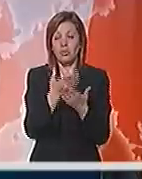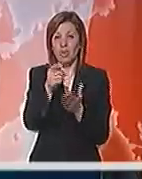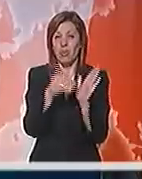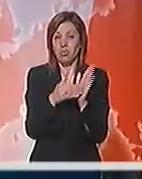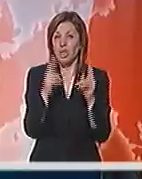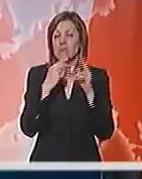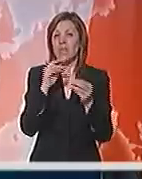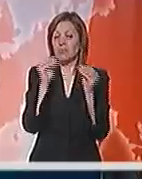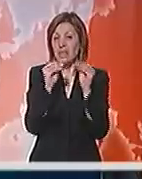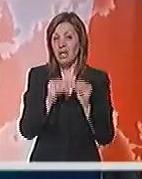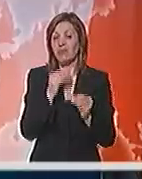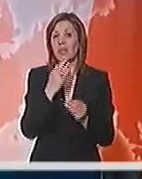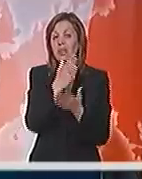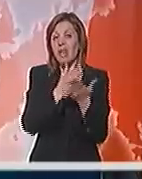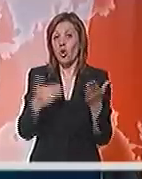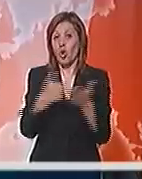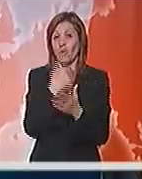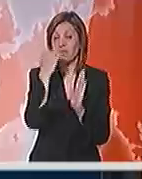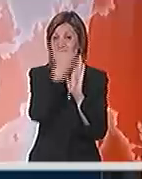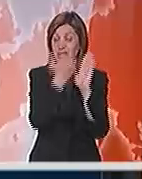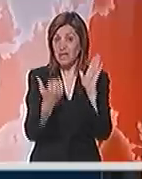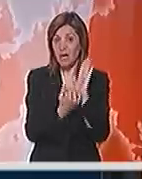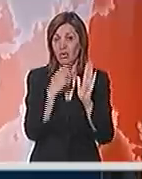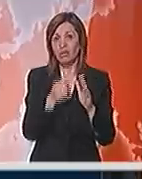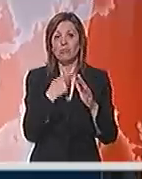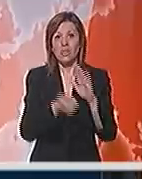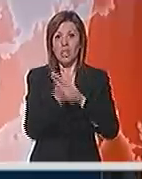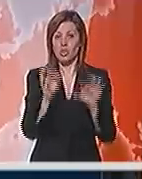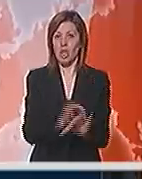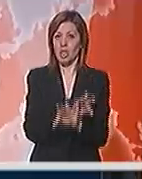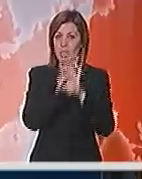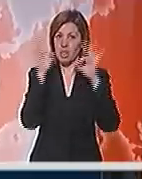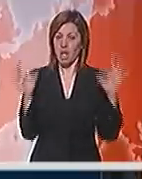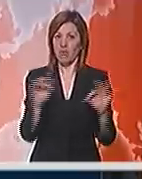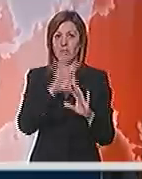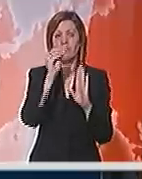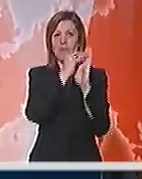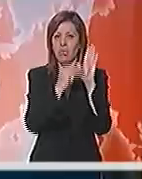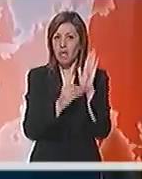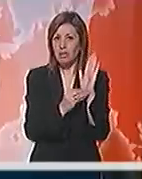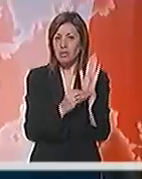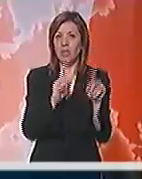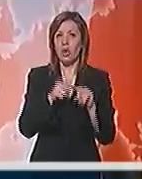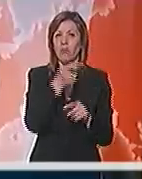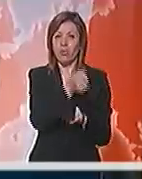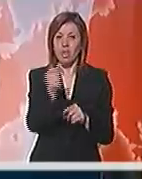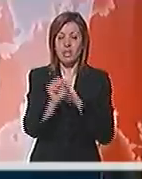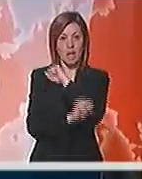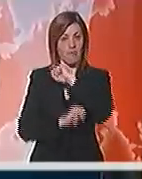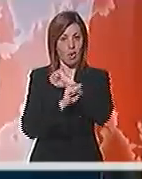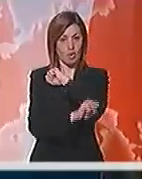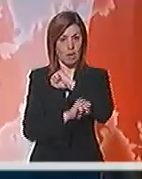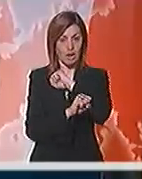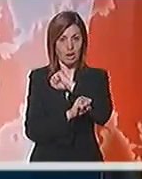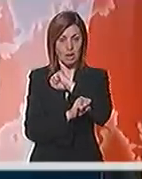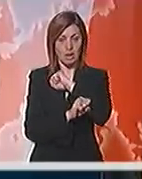bude sastavljeno deo novog zakona, kada zakon bude usvojen, izreći javno, sa svim podacima vezani za finansiranje fakulteta,